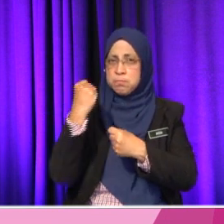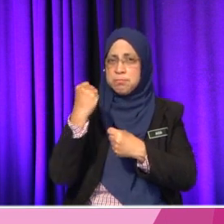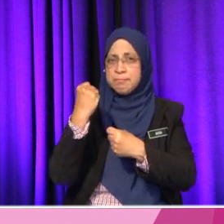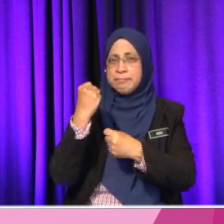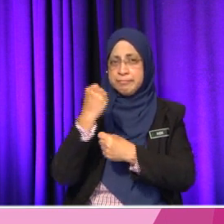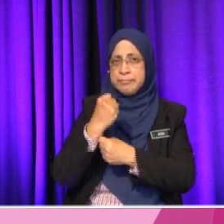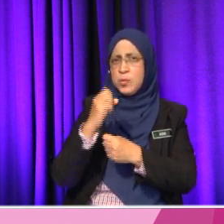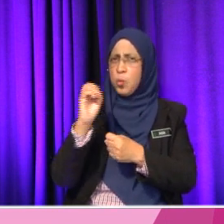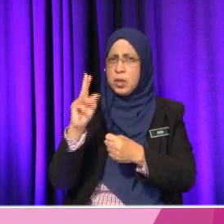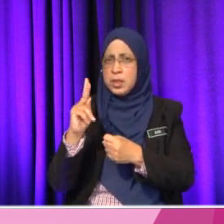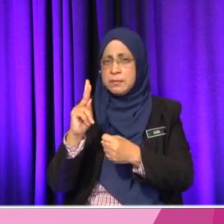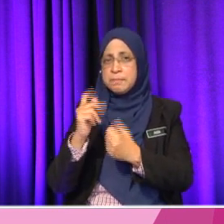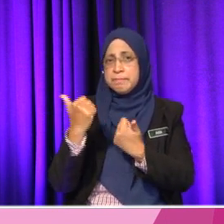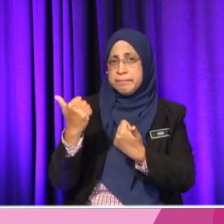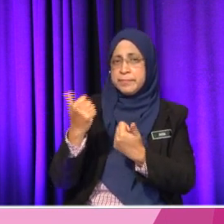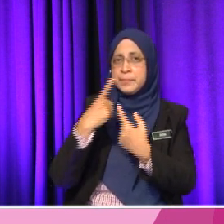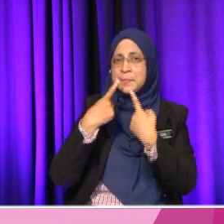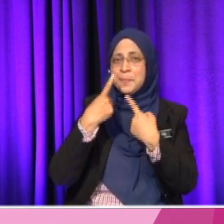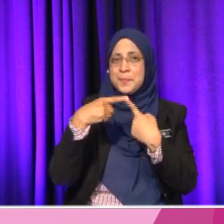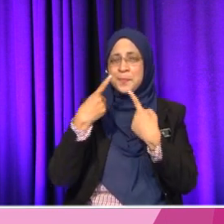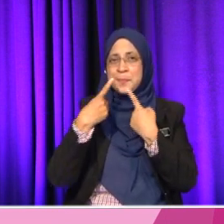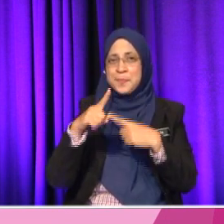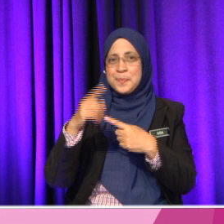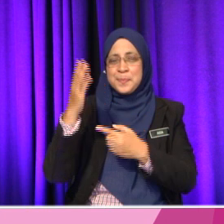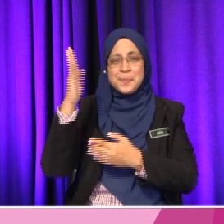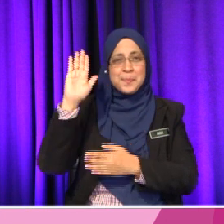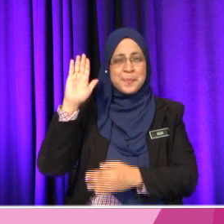kimen dan lemak. Siapa jawab ini? Siapa jawab, angkat tangan.